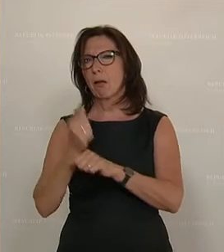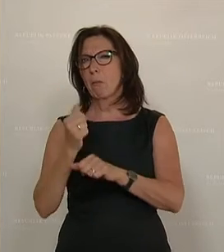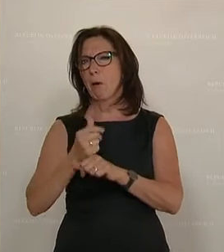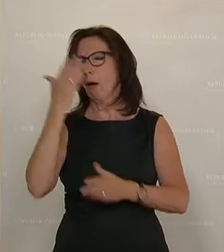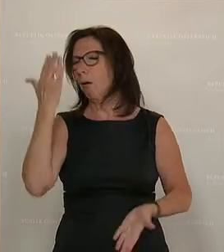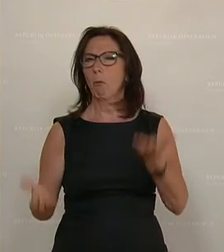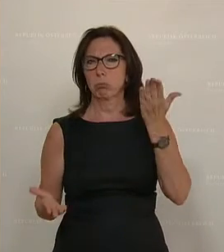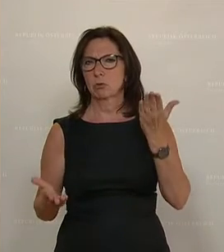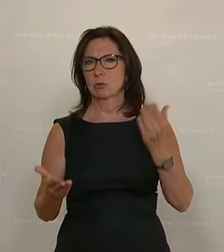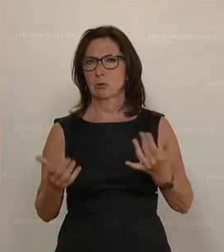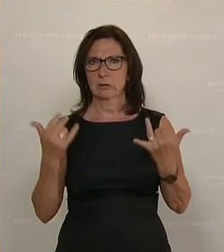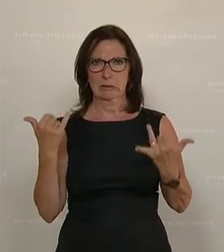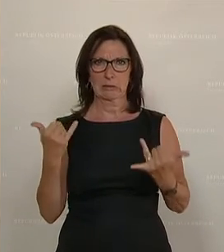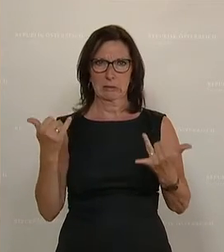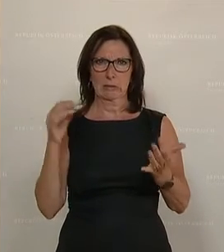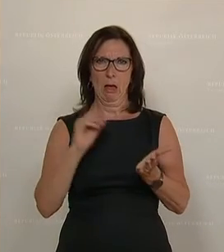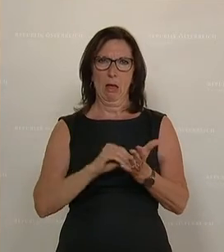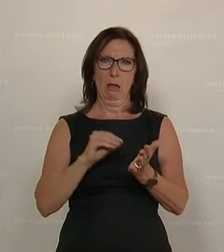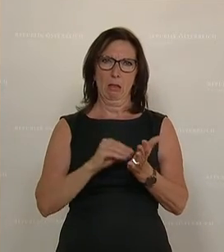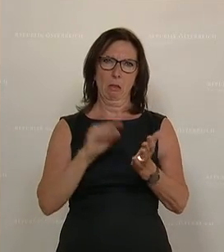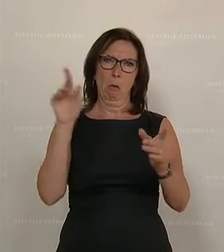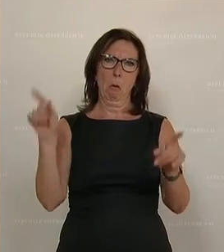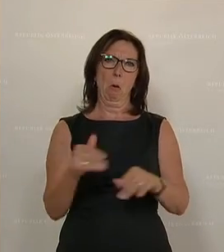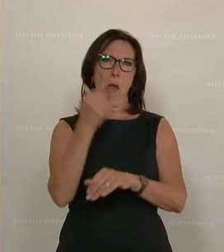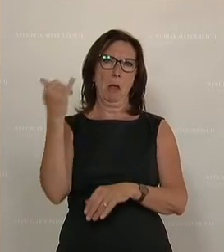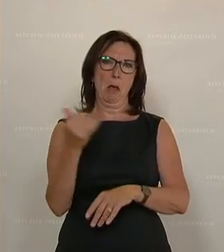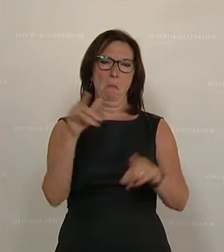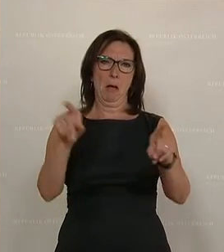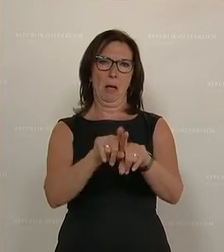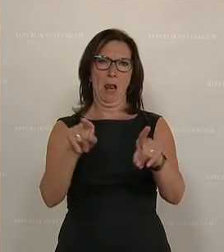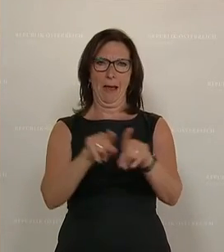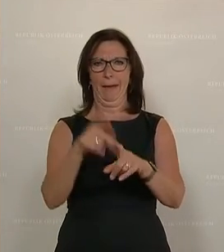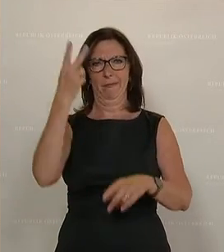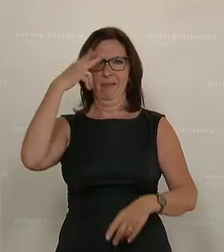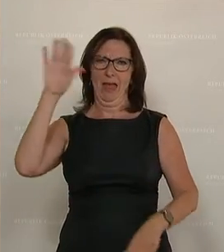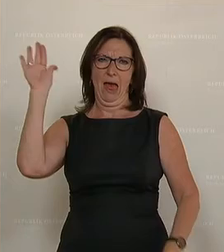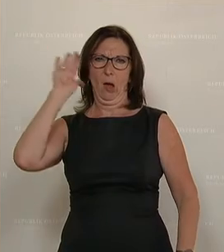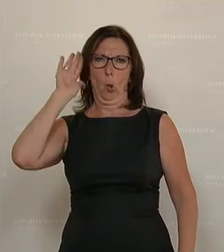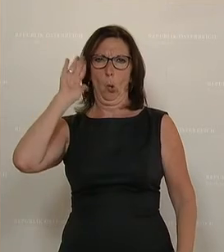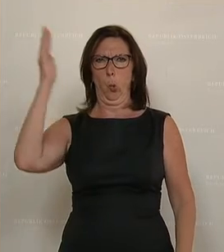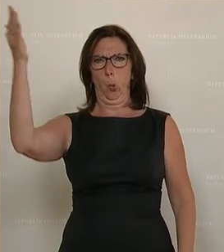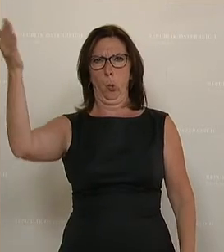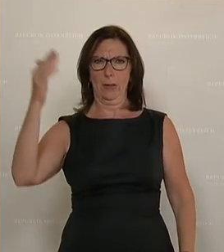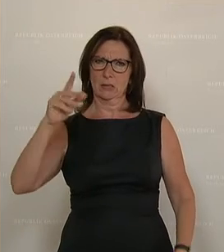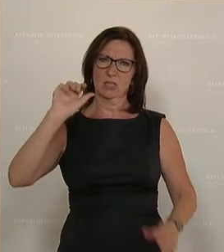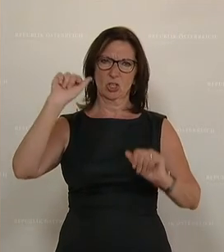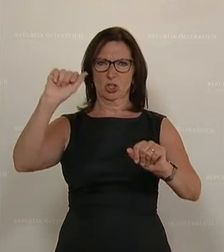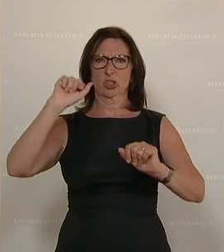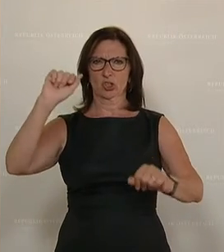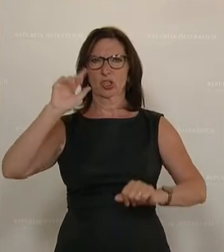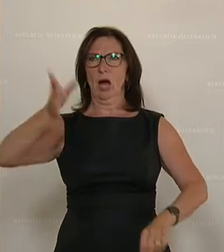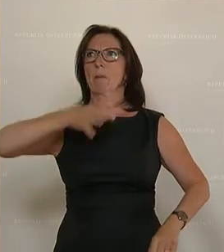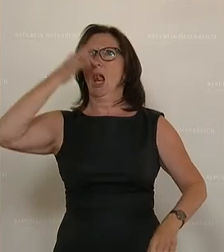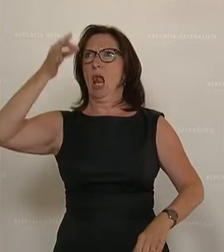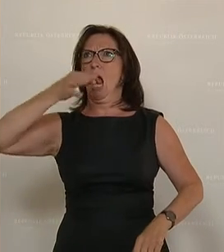mitten bei Kurzankündigungskönige und Umsetzungszwerge sind da ganz